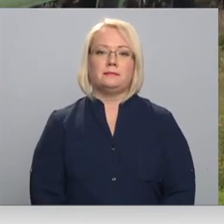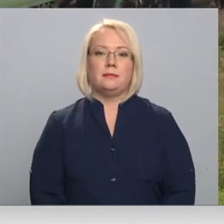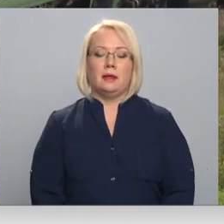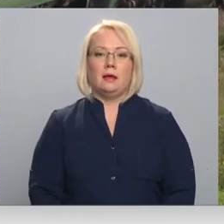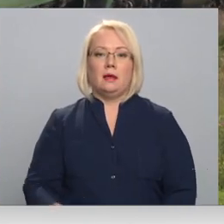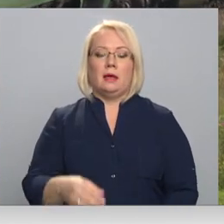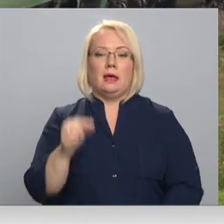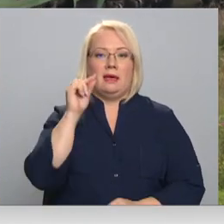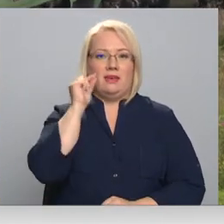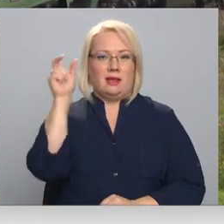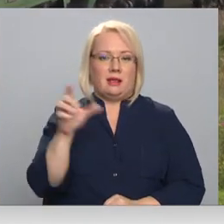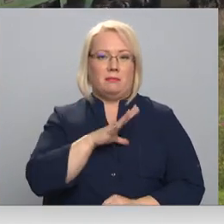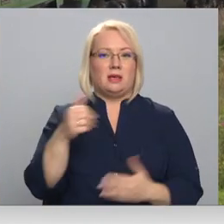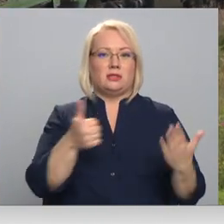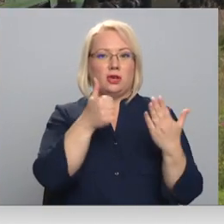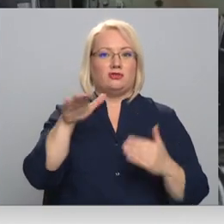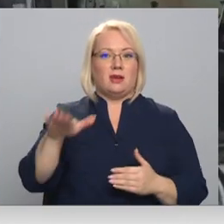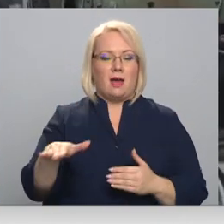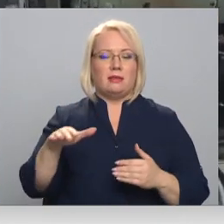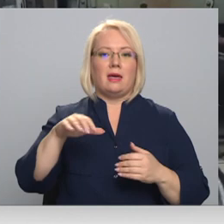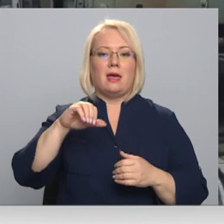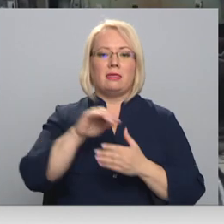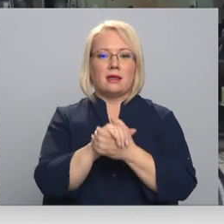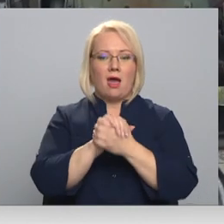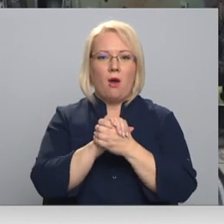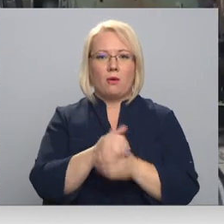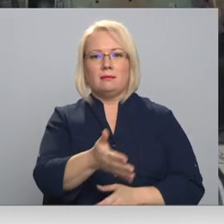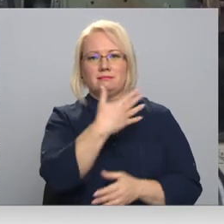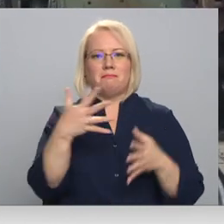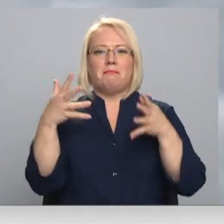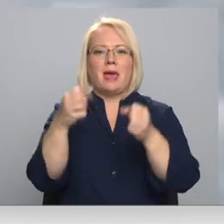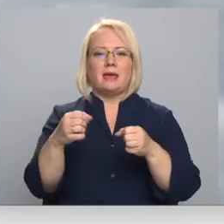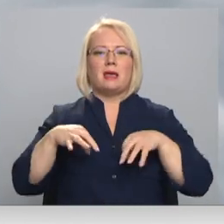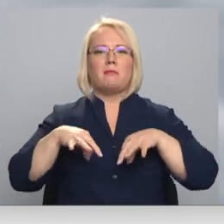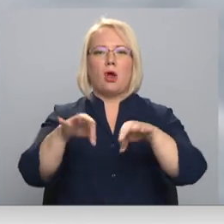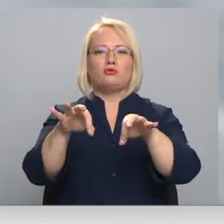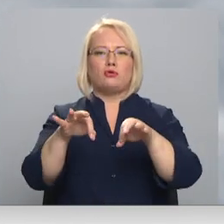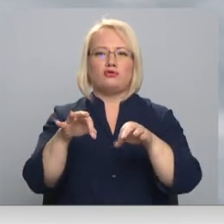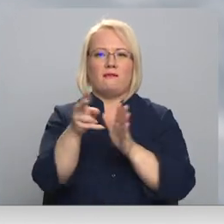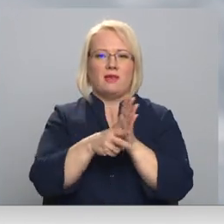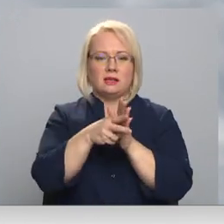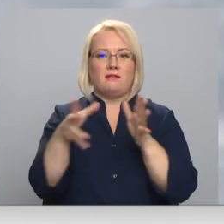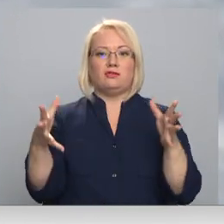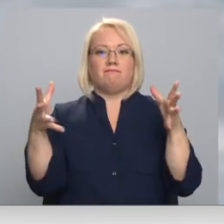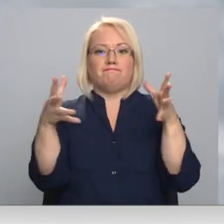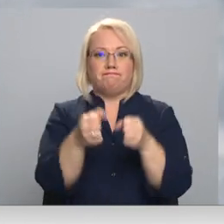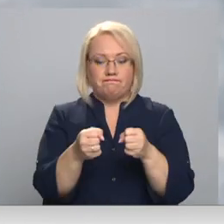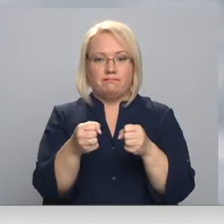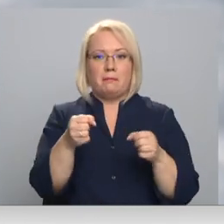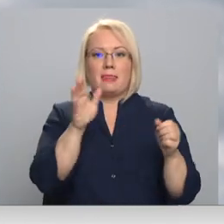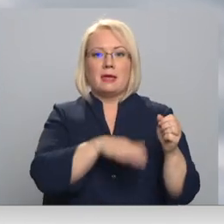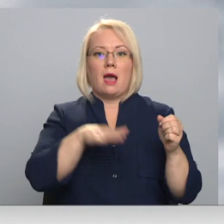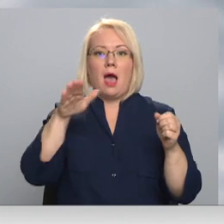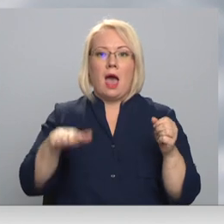Aleksandram bija seši gadi. Draugi viņu izaicināja pieķerties braucošam vilcienam. Viņam izdevās ar rokām pieķerties, taču kājas uz